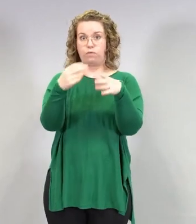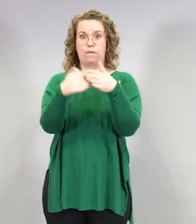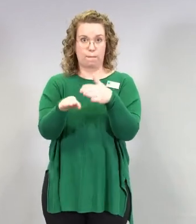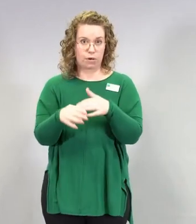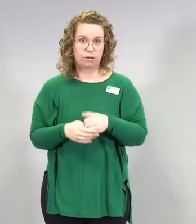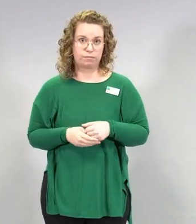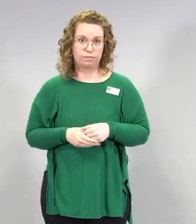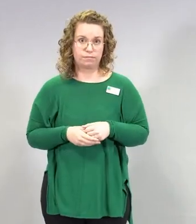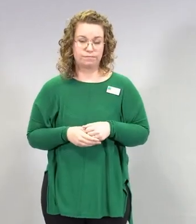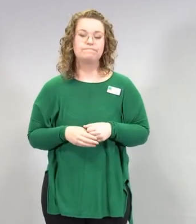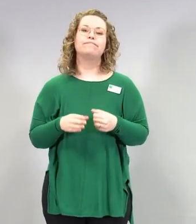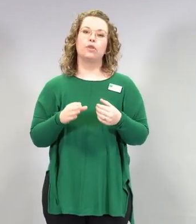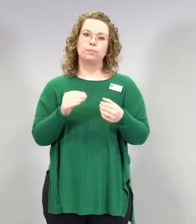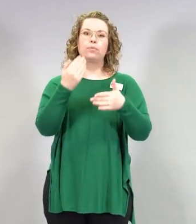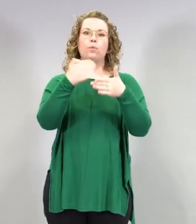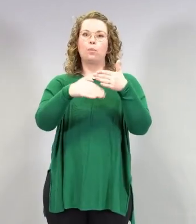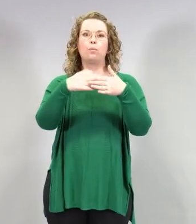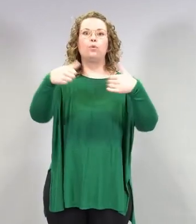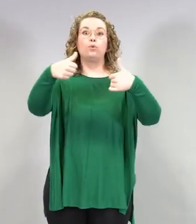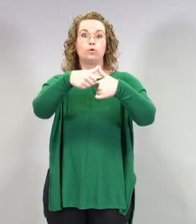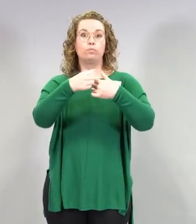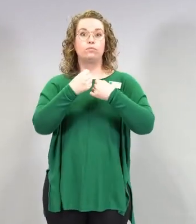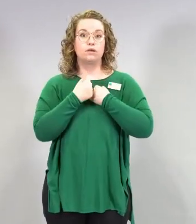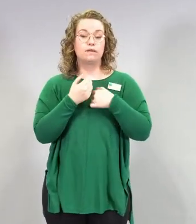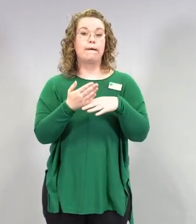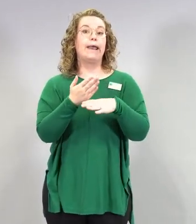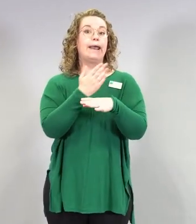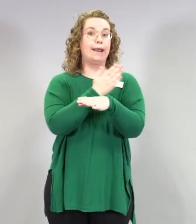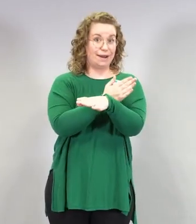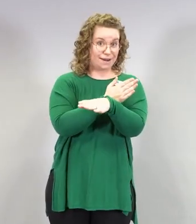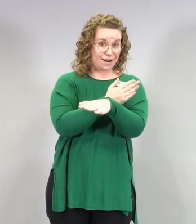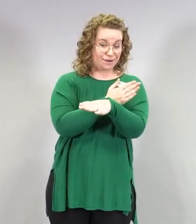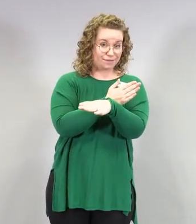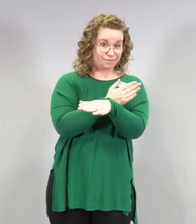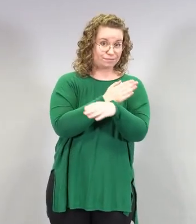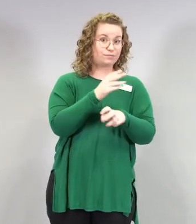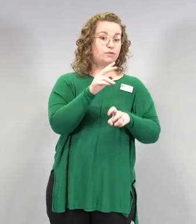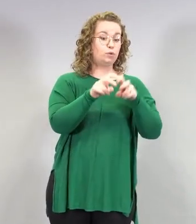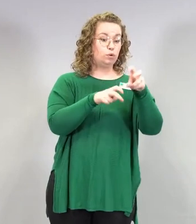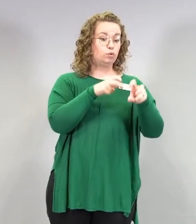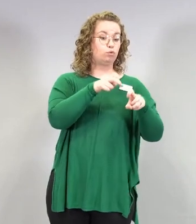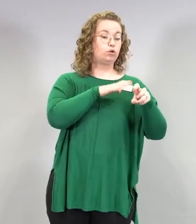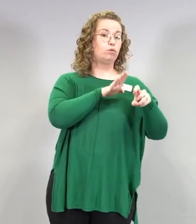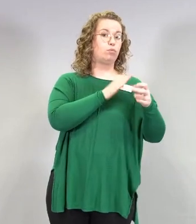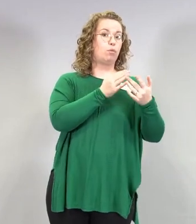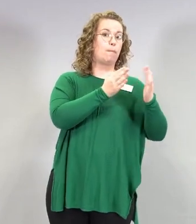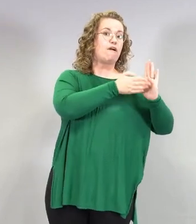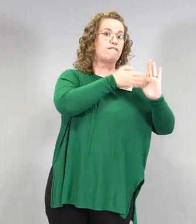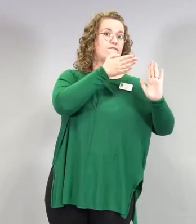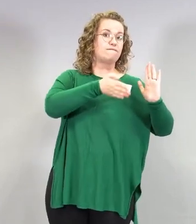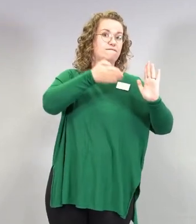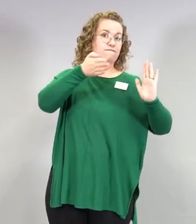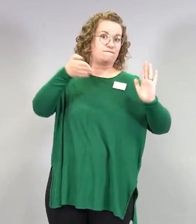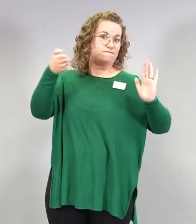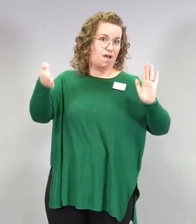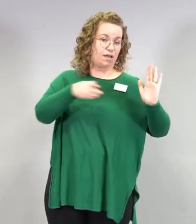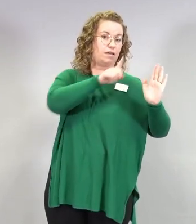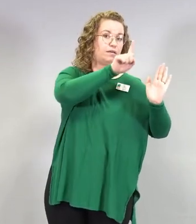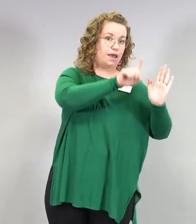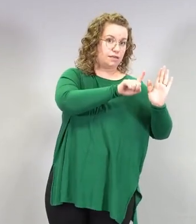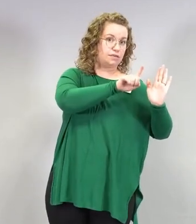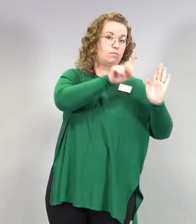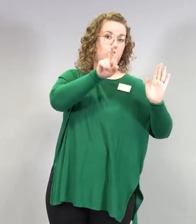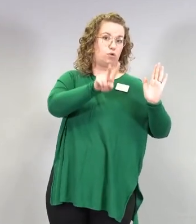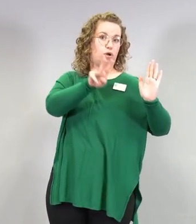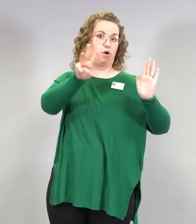tutkimus etenee vaiheittain faasi ykkönen, kakkonen ja kolmonen.